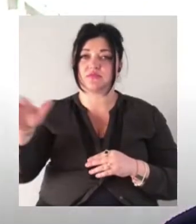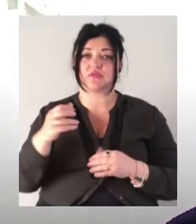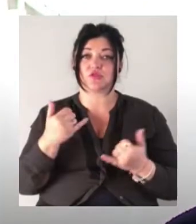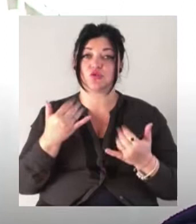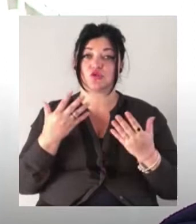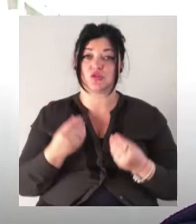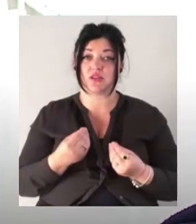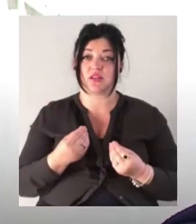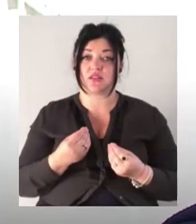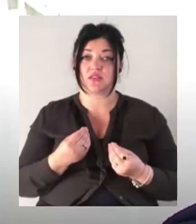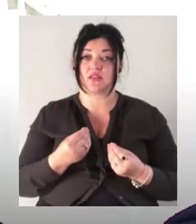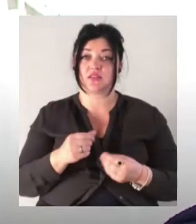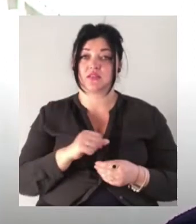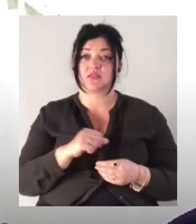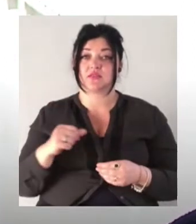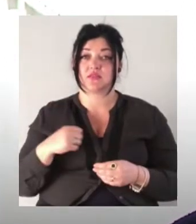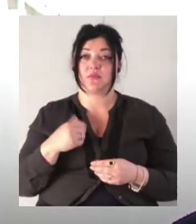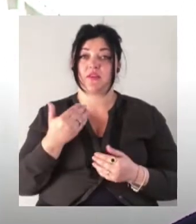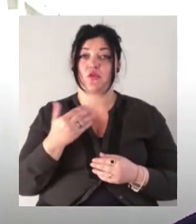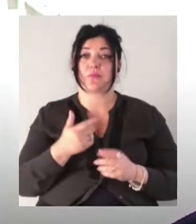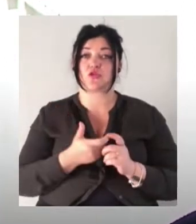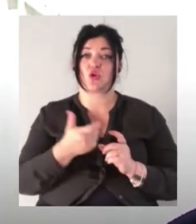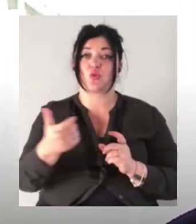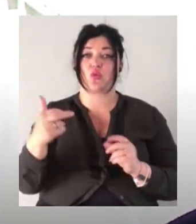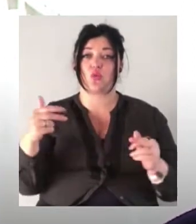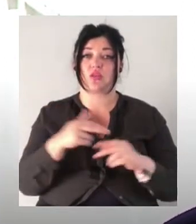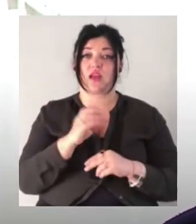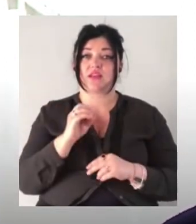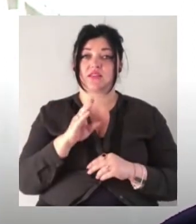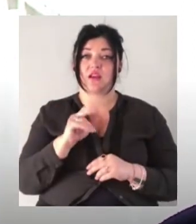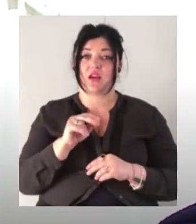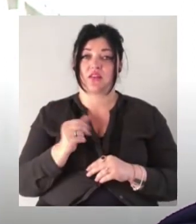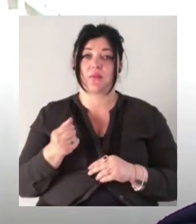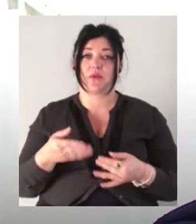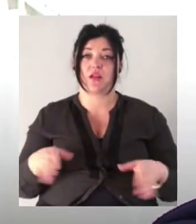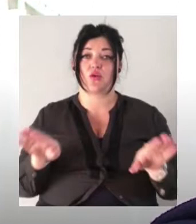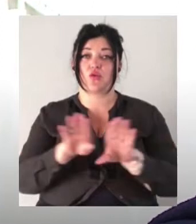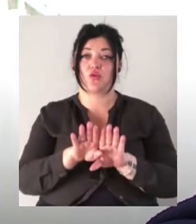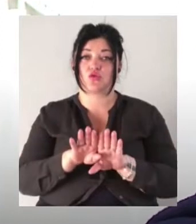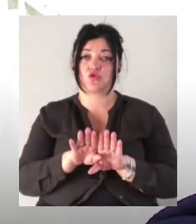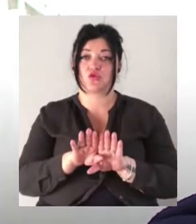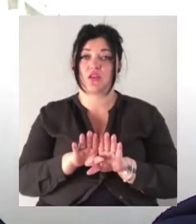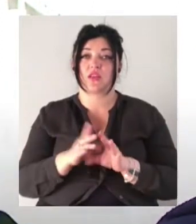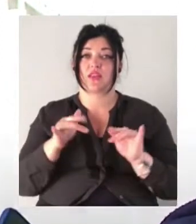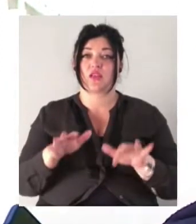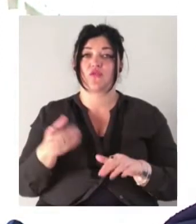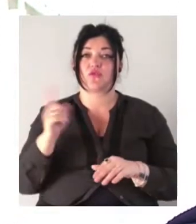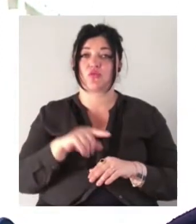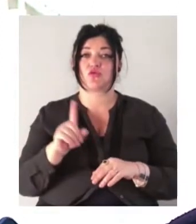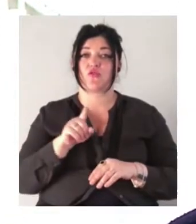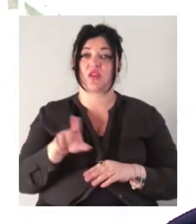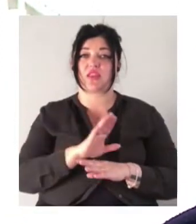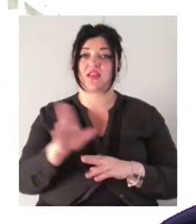сама велопішохідна естакада перегорожена. Діло в тому, що вона не завершена.